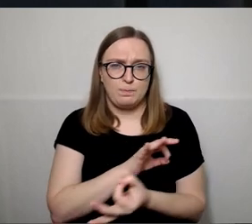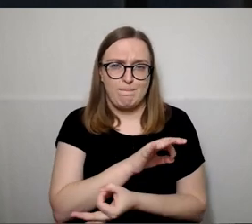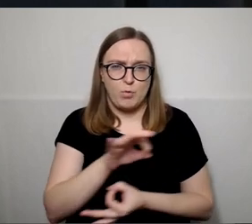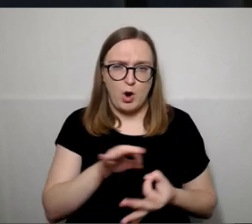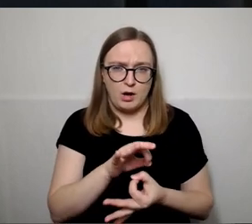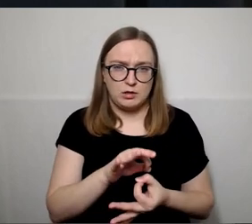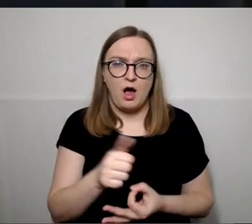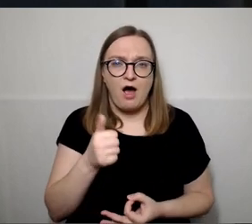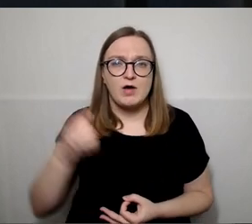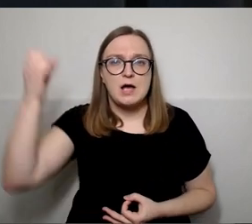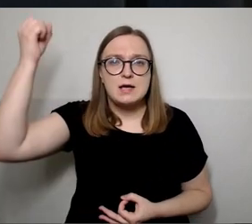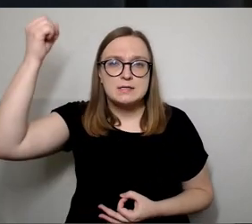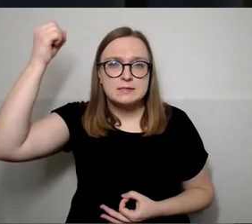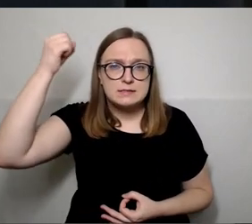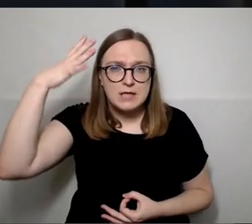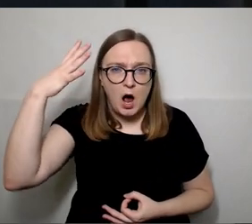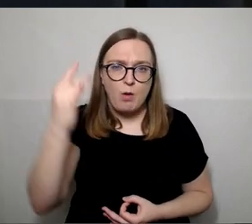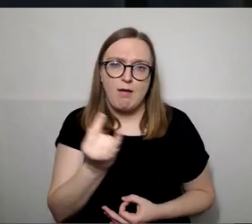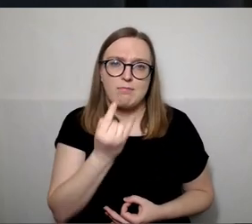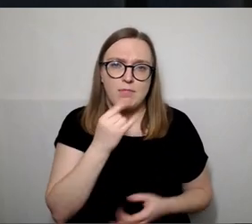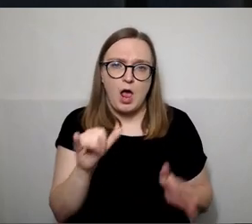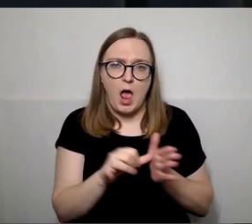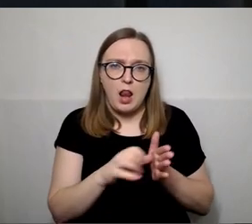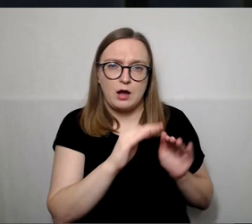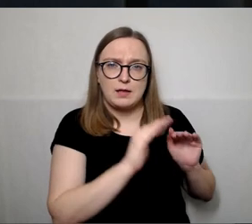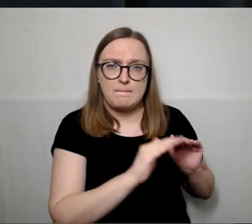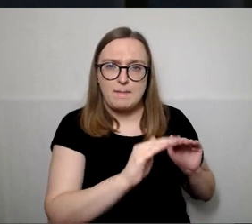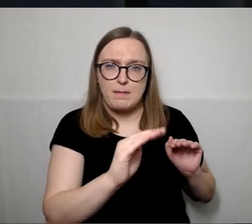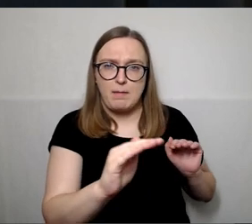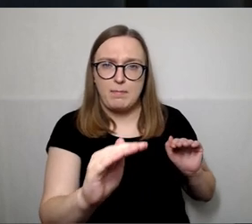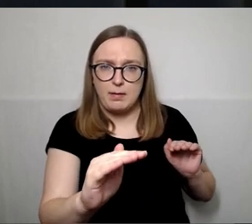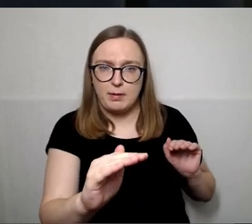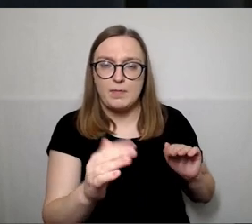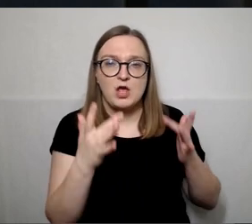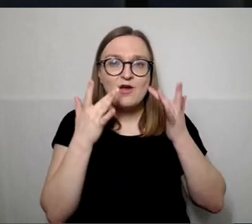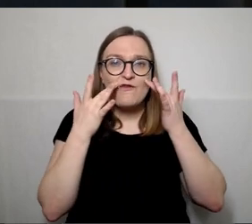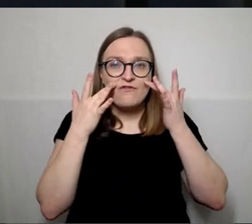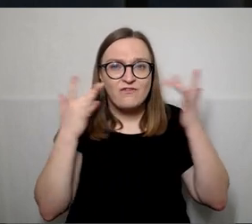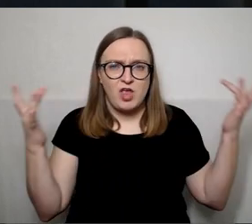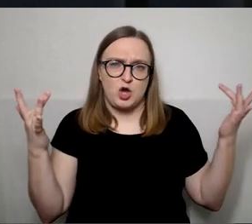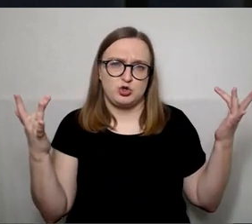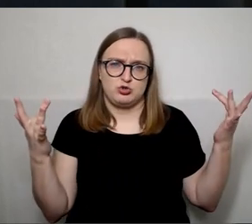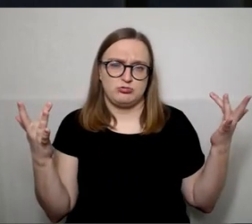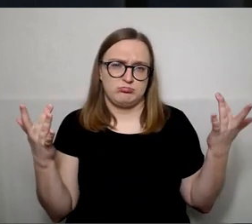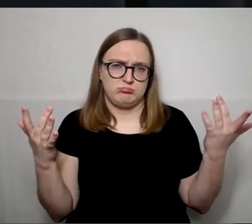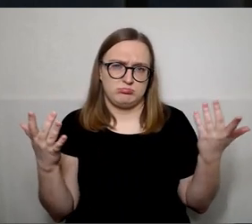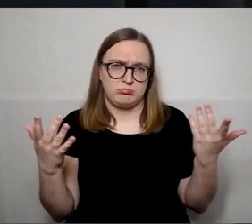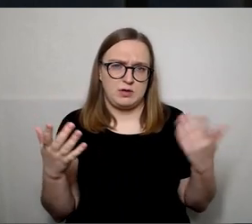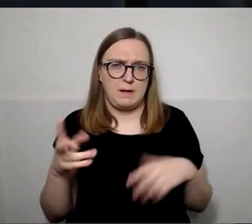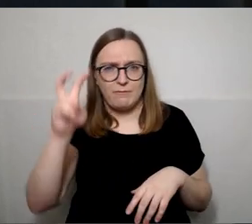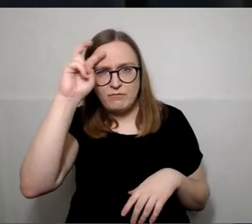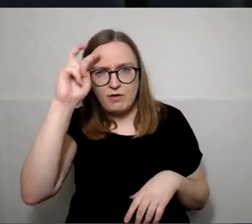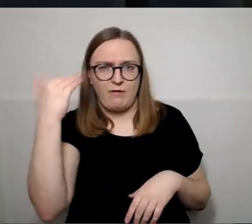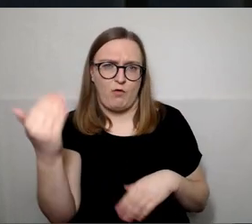Saulės elektrinio administracijų mokyklo